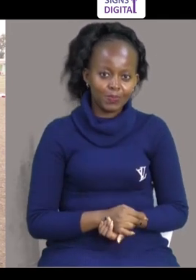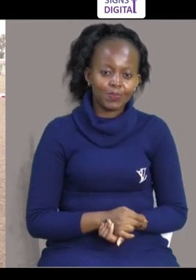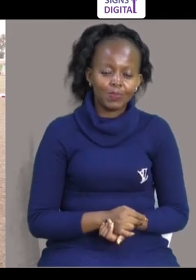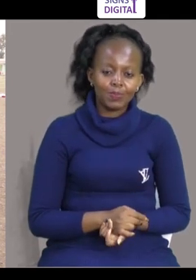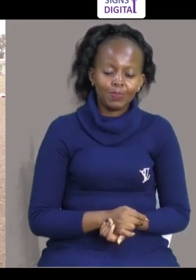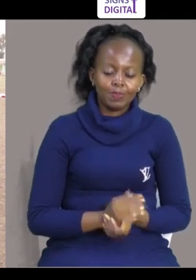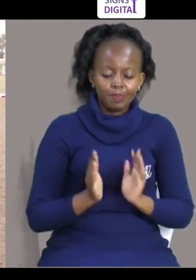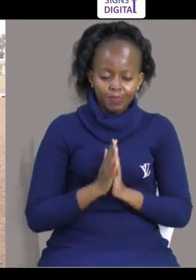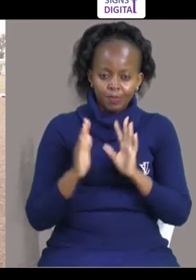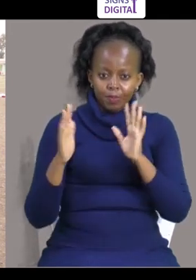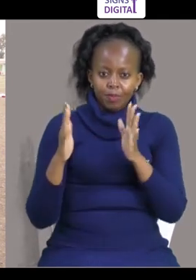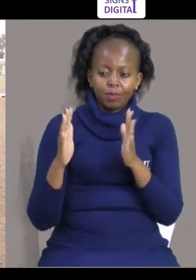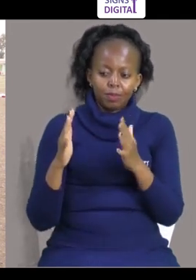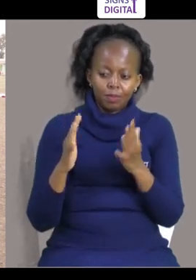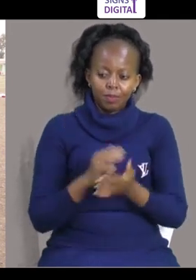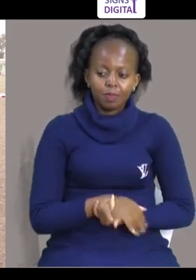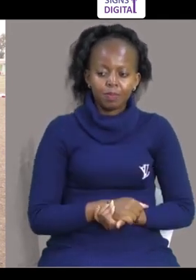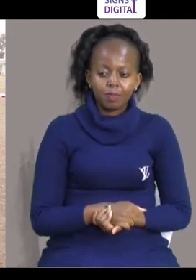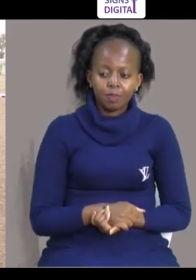sana Na mungu wa bariki